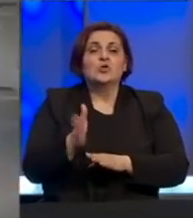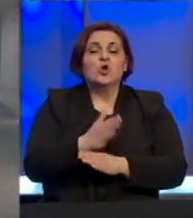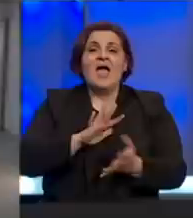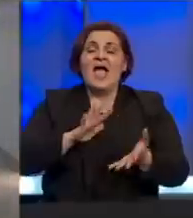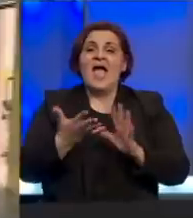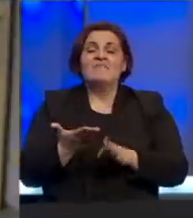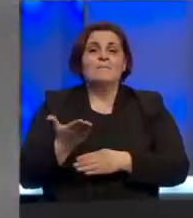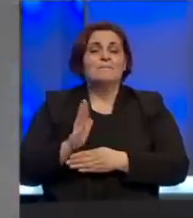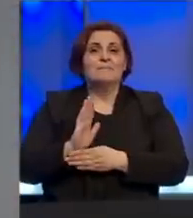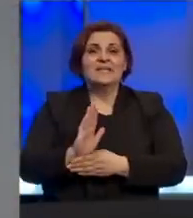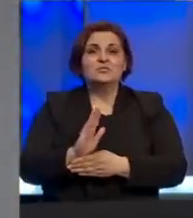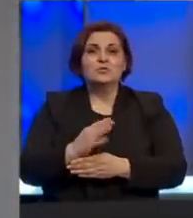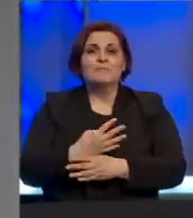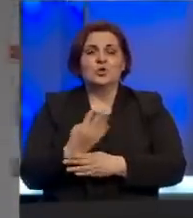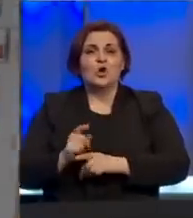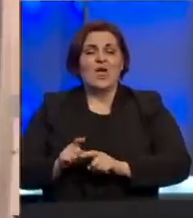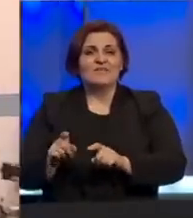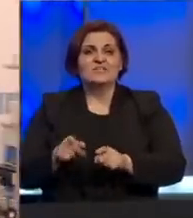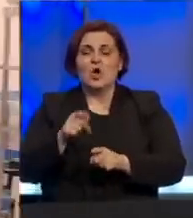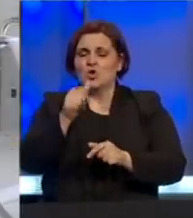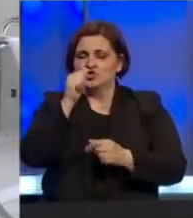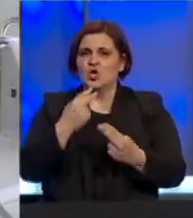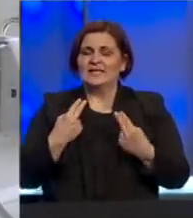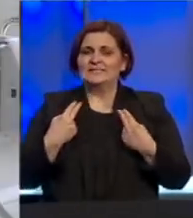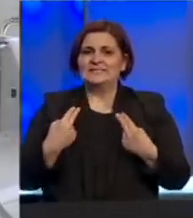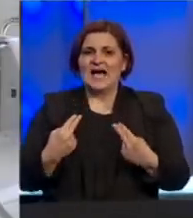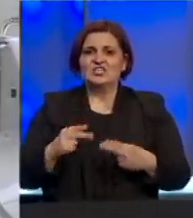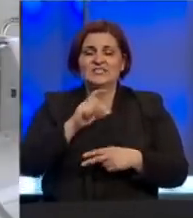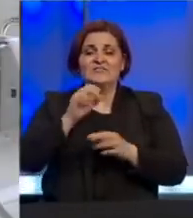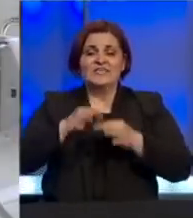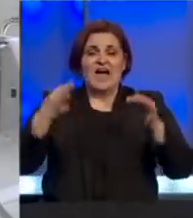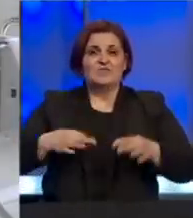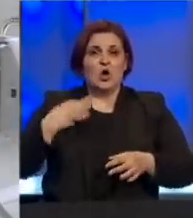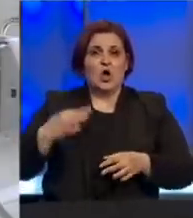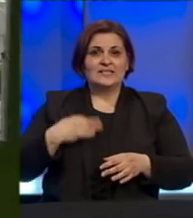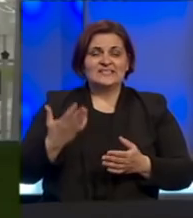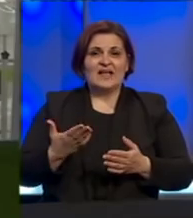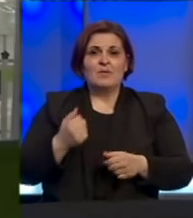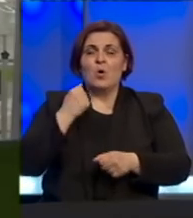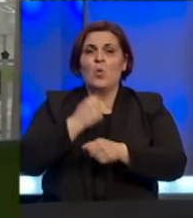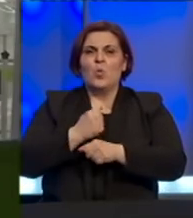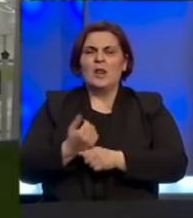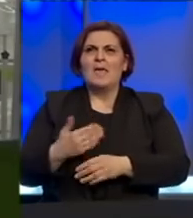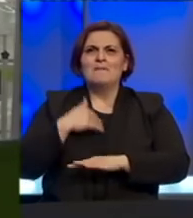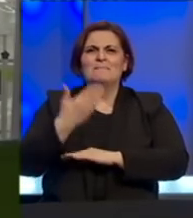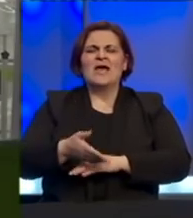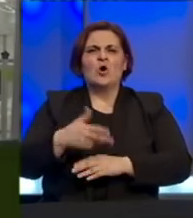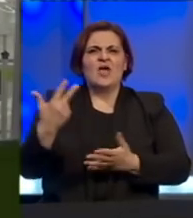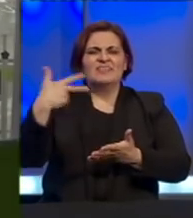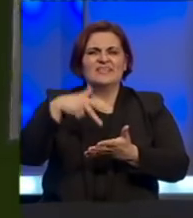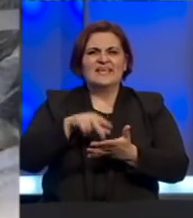prisutnost virusa korona. Ono što je jako značajno je je institut za jedno zdravstvo, kao što ste do sad rekli, urađeno je preko tri hiljade